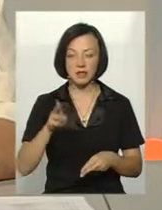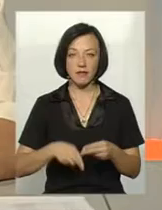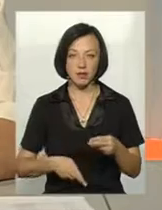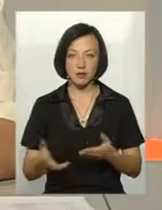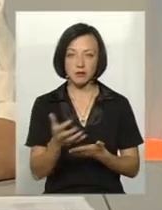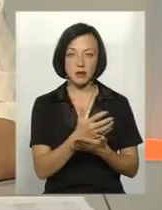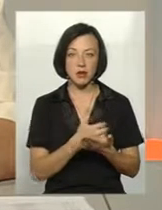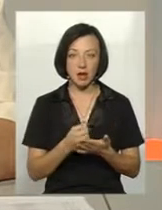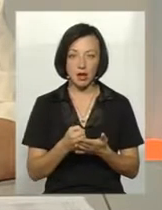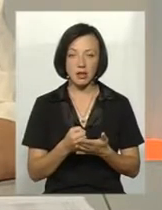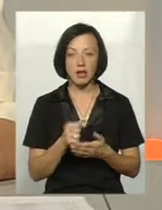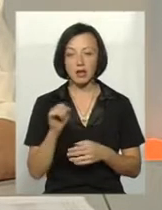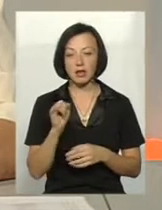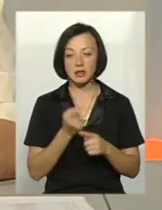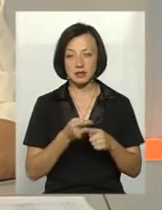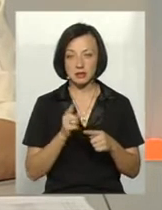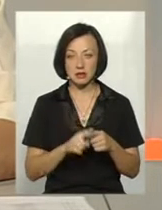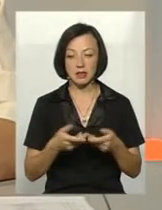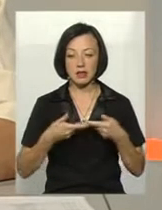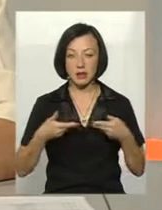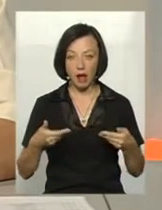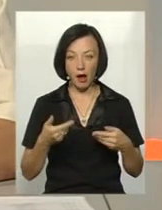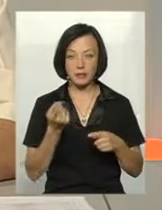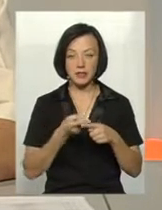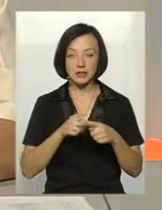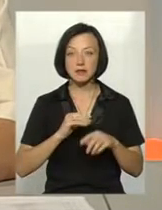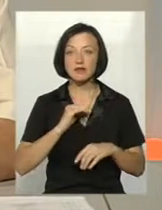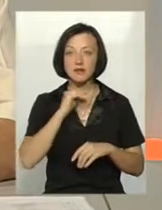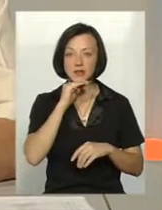збирання її, нам її вистачить,